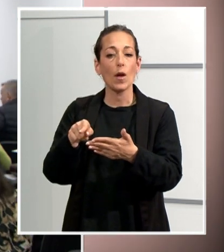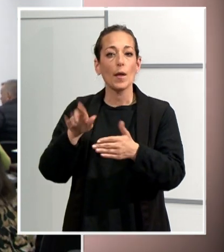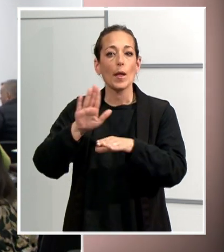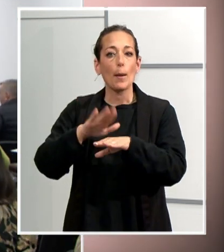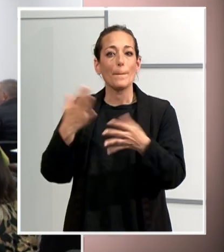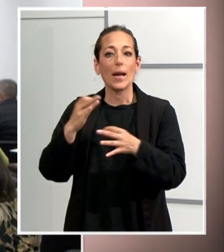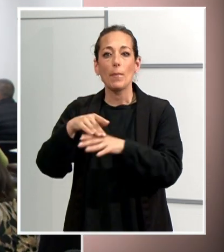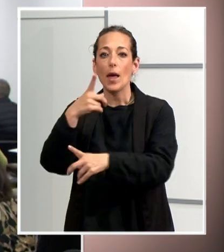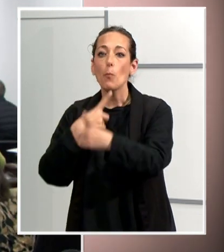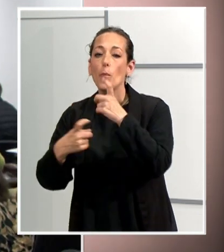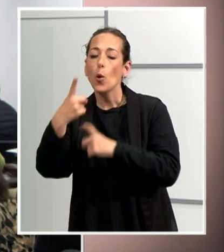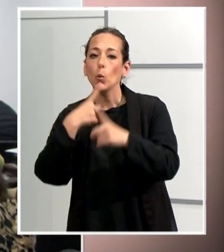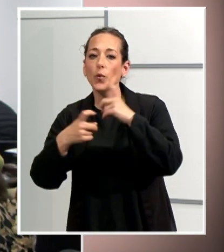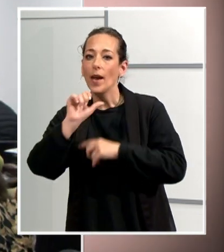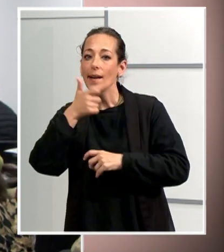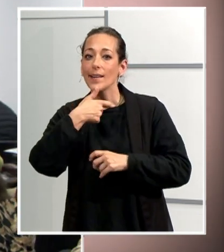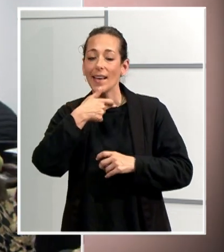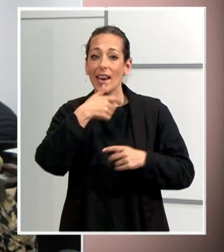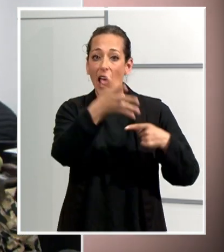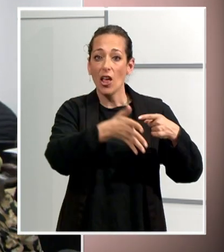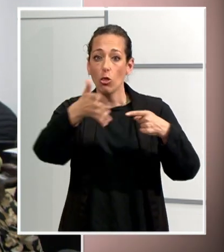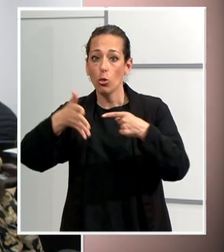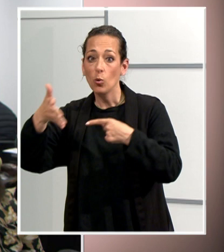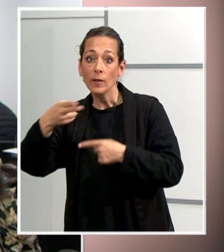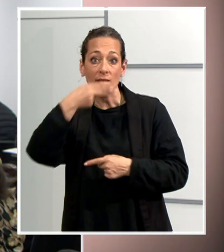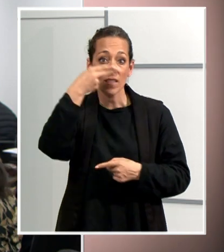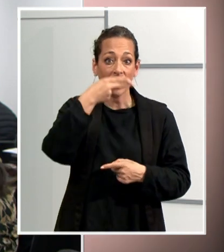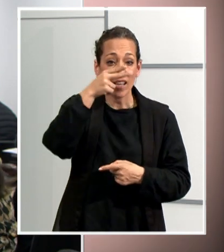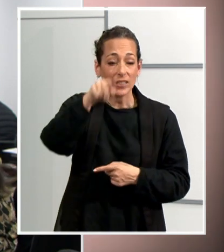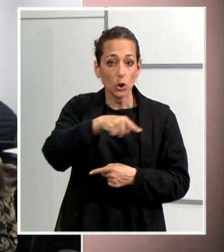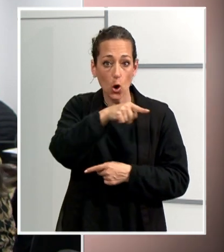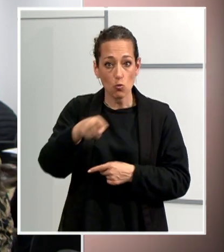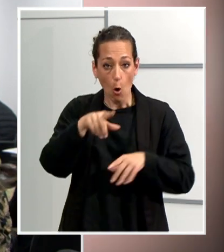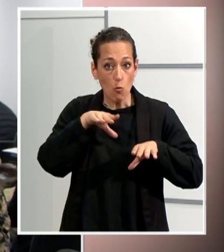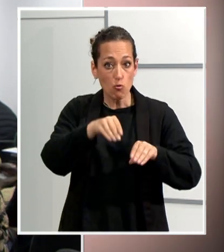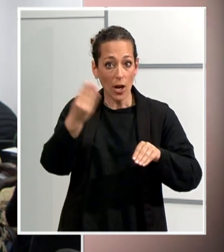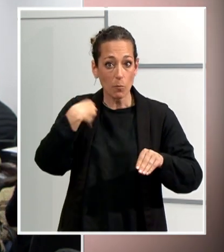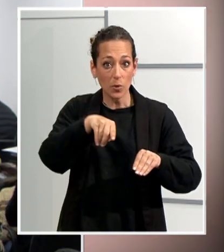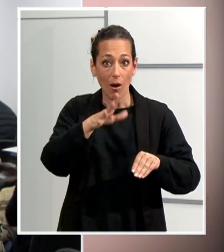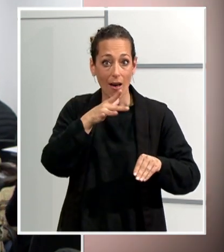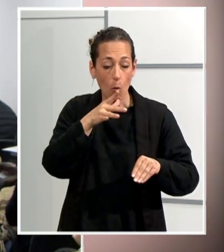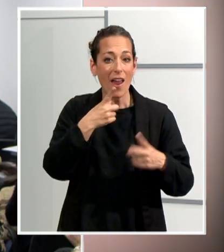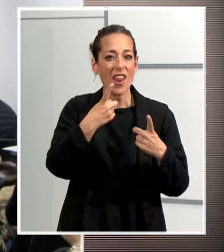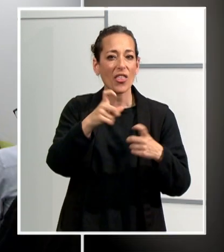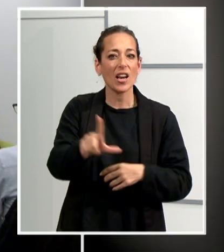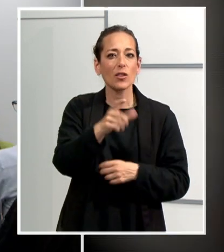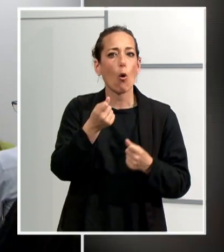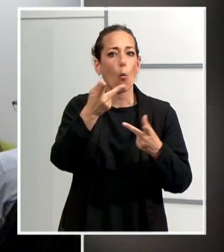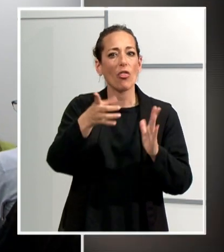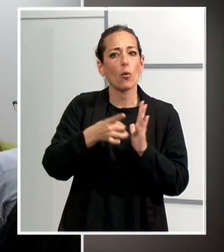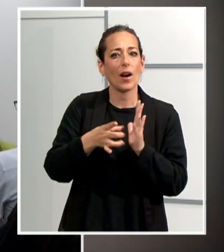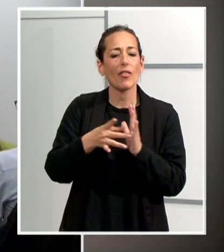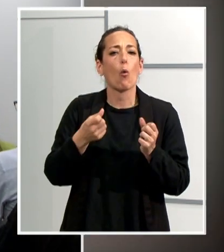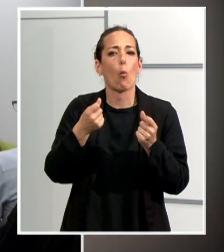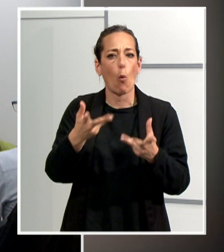preguntar a les indústries si tindrien interès a tenir aigua regenerada i quin cabal necessitarien i de quina qualitat. La